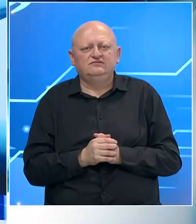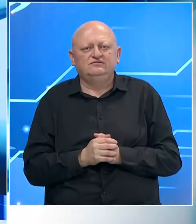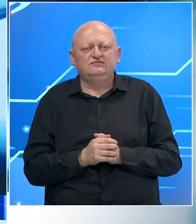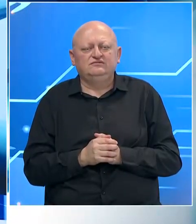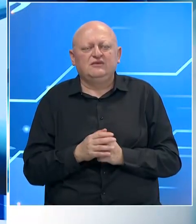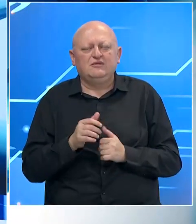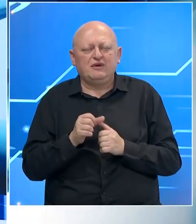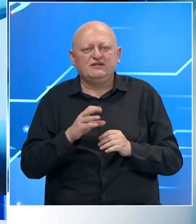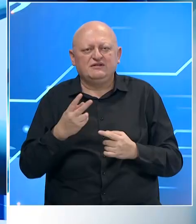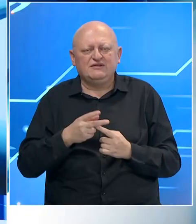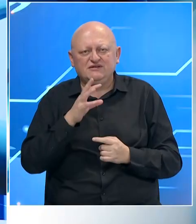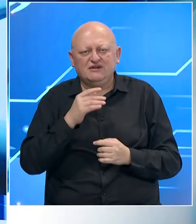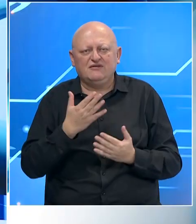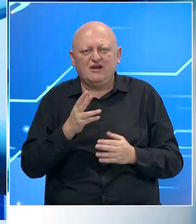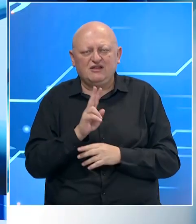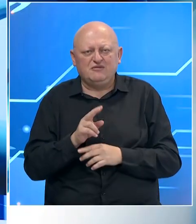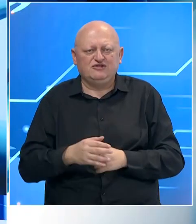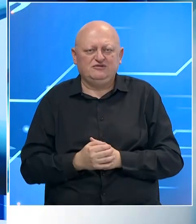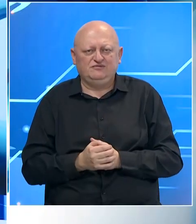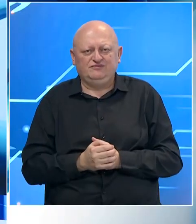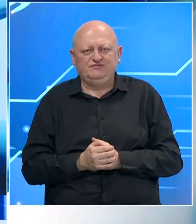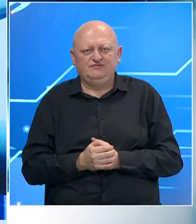Pratili ste vijesti Televizije Sarajevo. Hvala na pažnju.